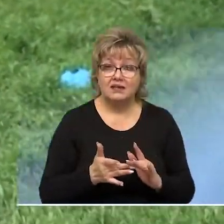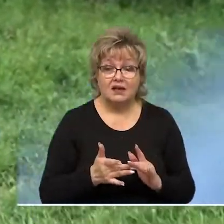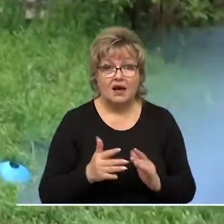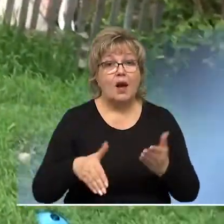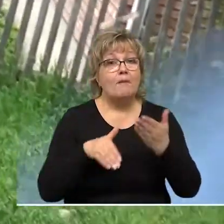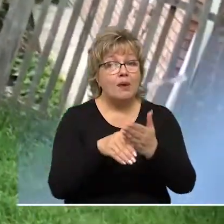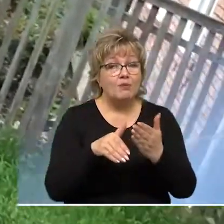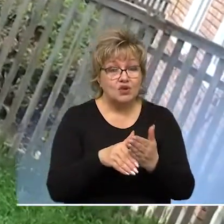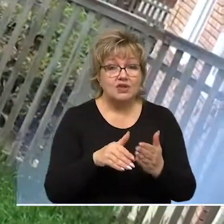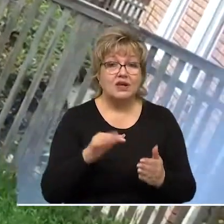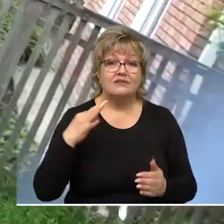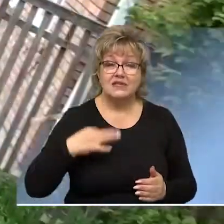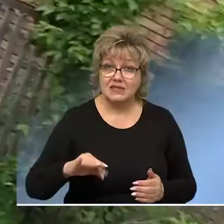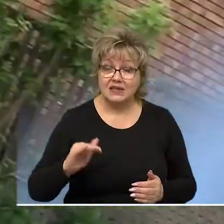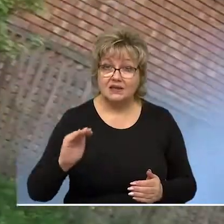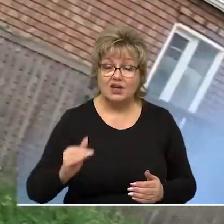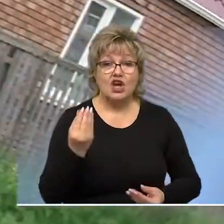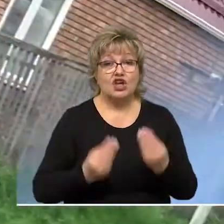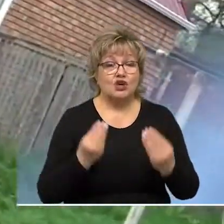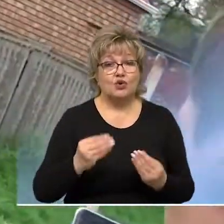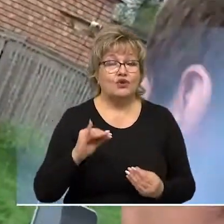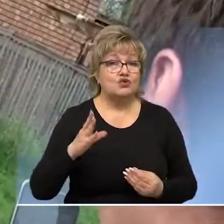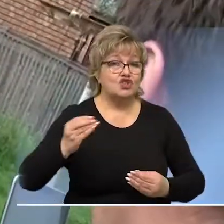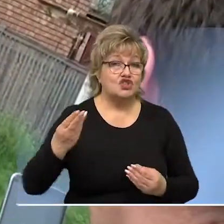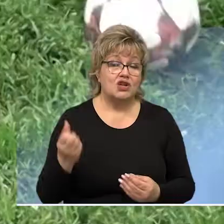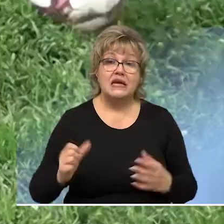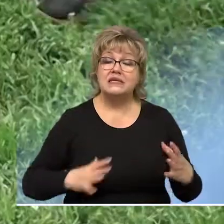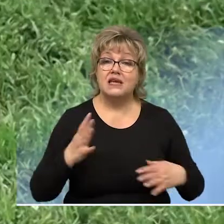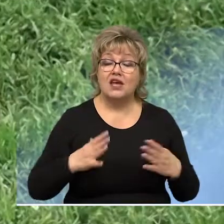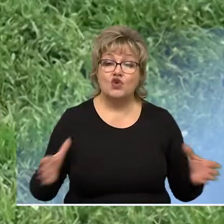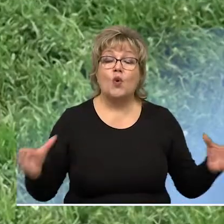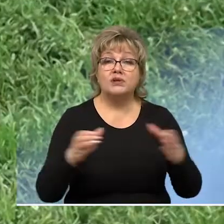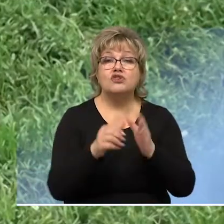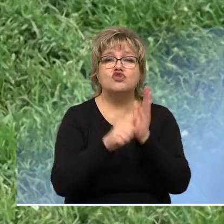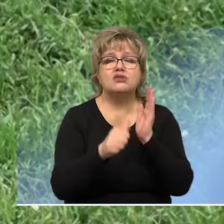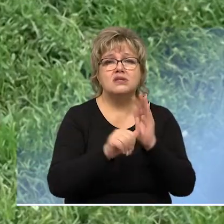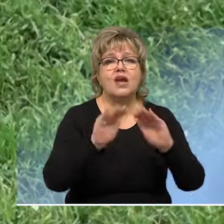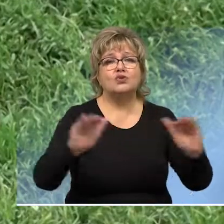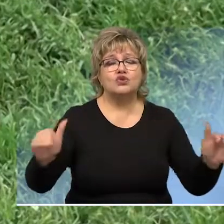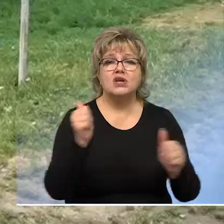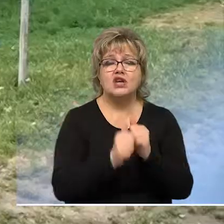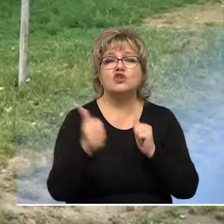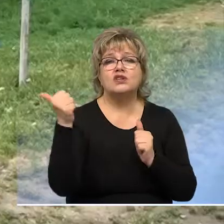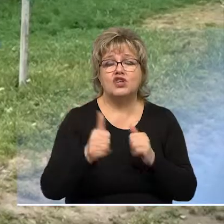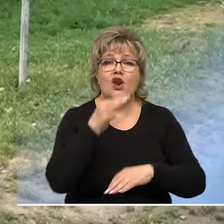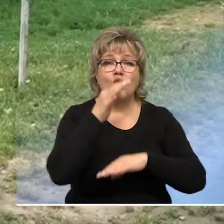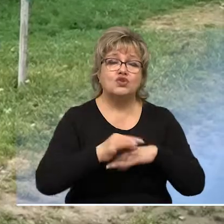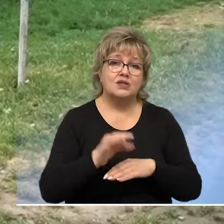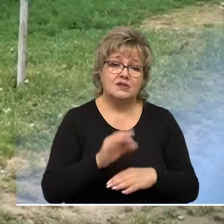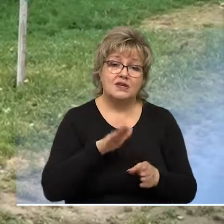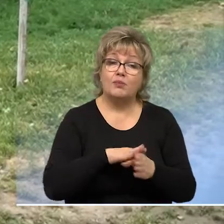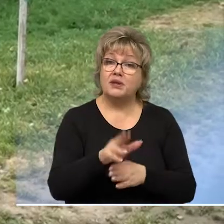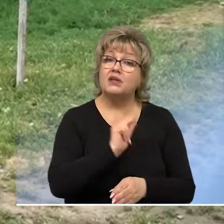группы. В помощниках 13-летний сын Клим, игрок команды Нью-Суша. Занятия объединяет 60 учеников. Еженедельно они